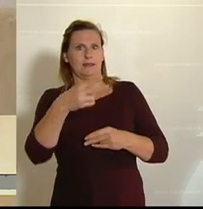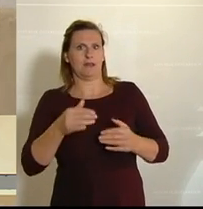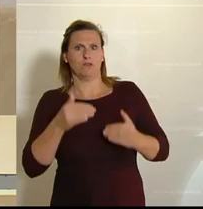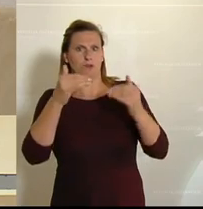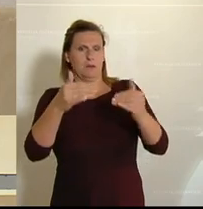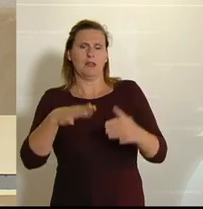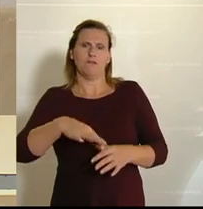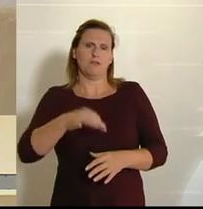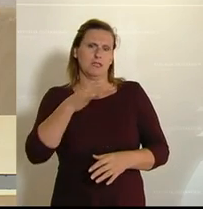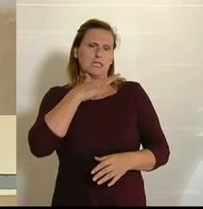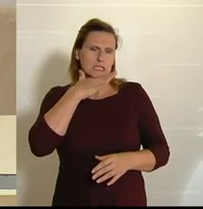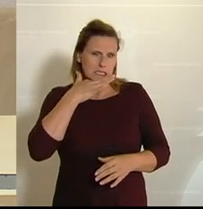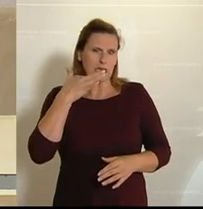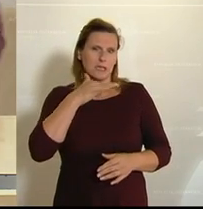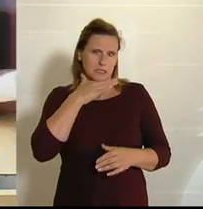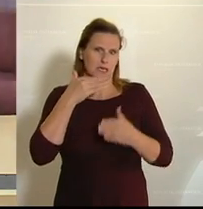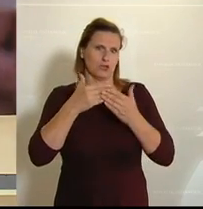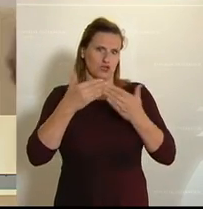Ich finde das wirklich sehr, sehr schade.